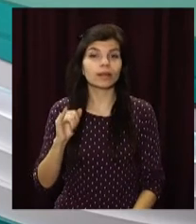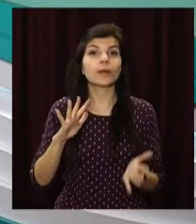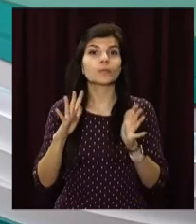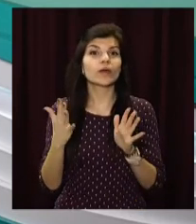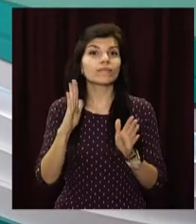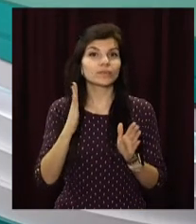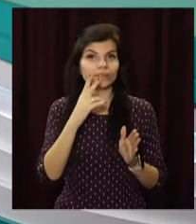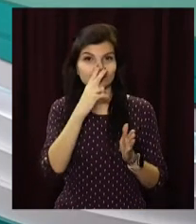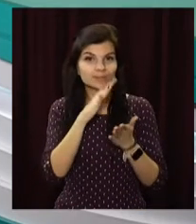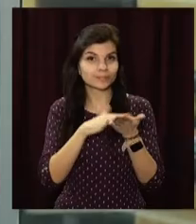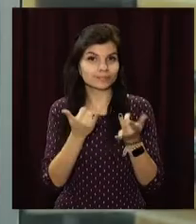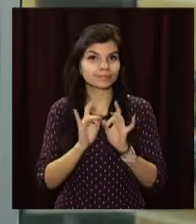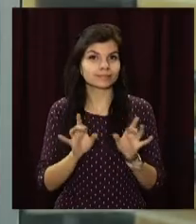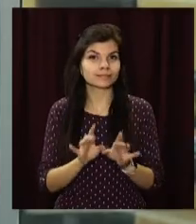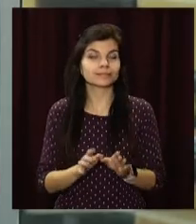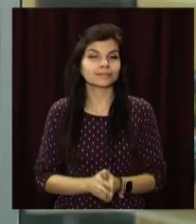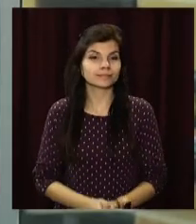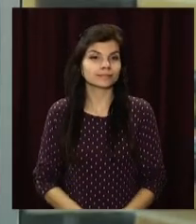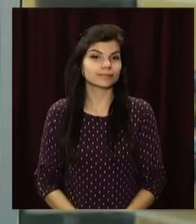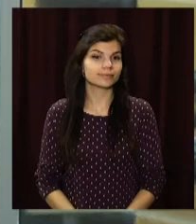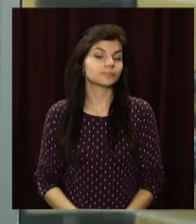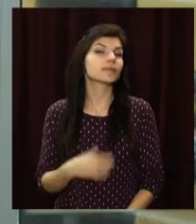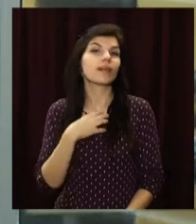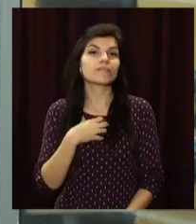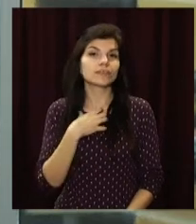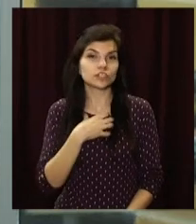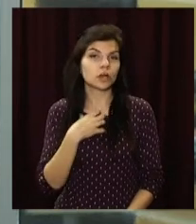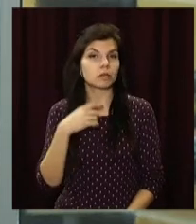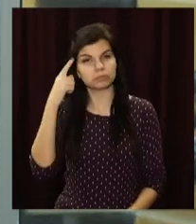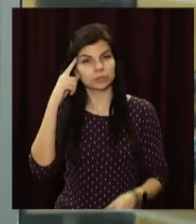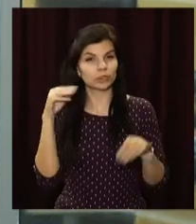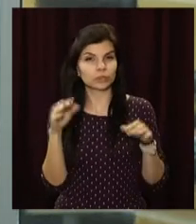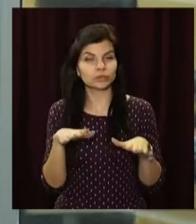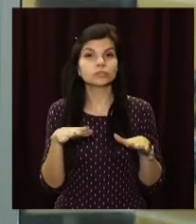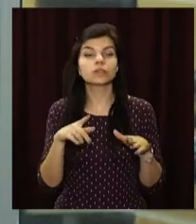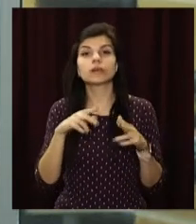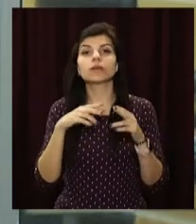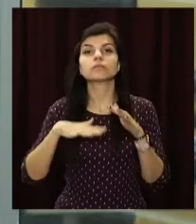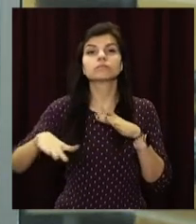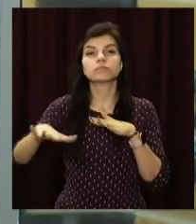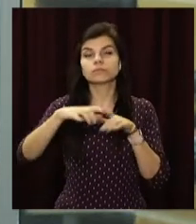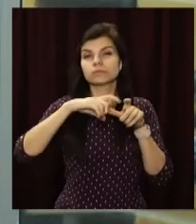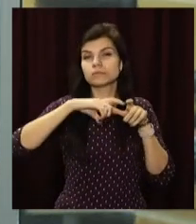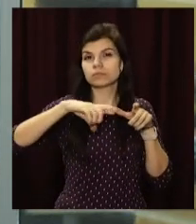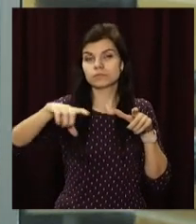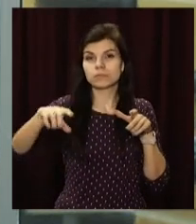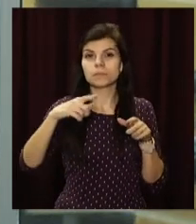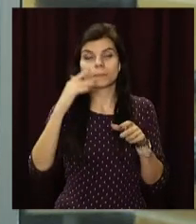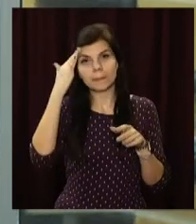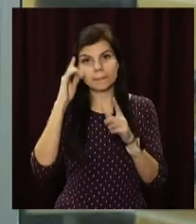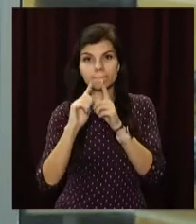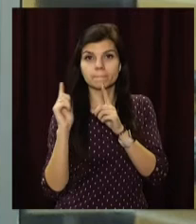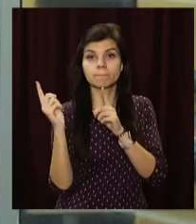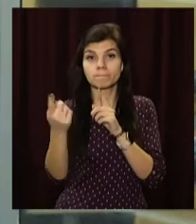І про події вівторка дивіться далі. Важливе логістичне рішення. У Дніпрі подують 7-кілометрову ділянку південного обходу.